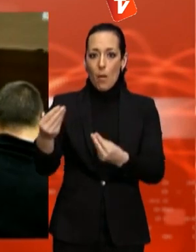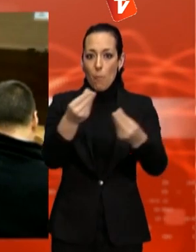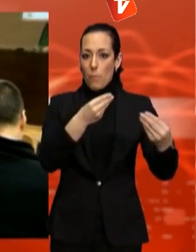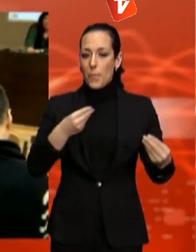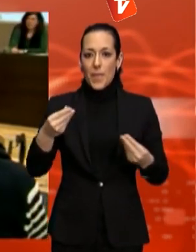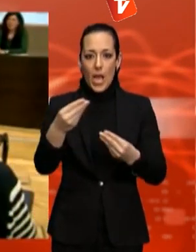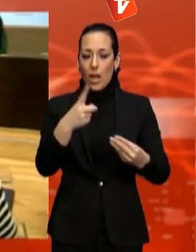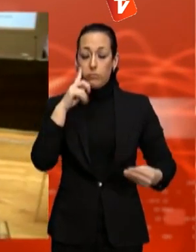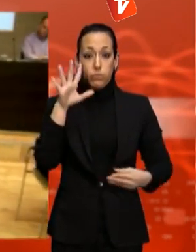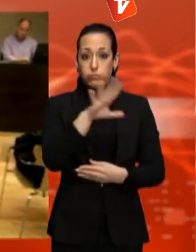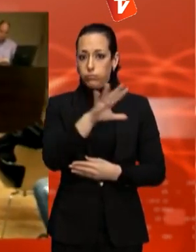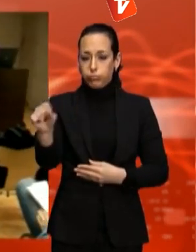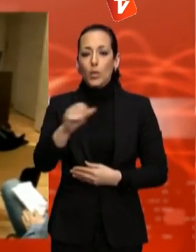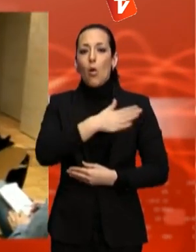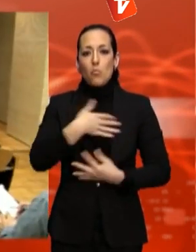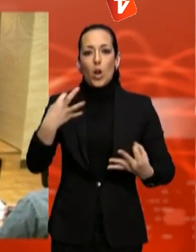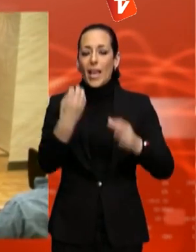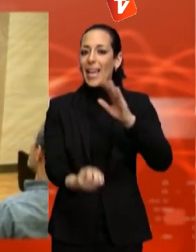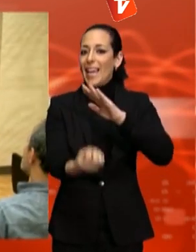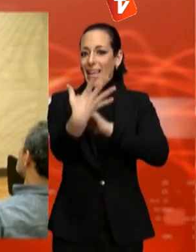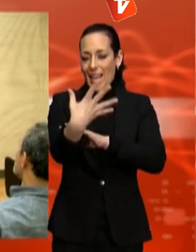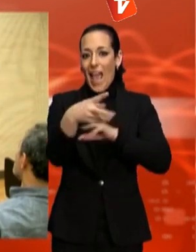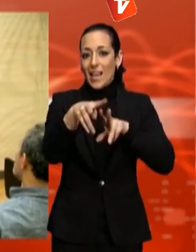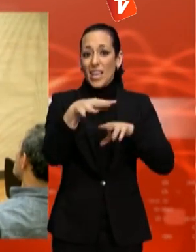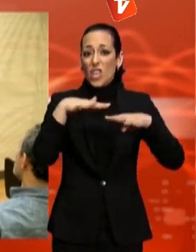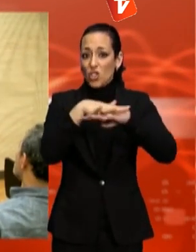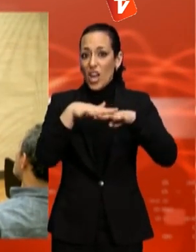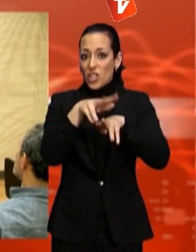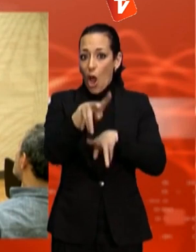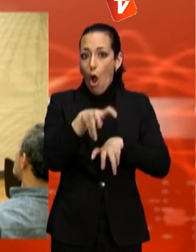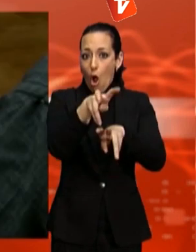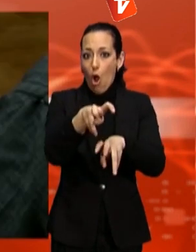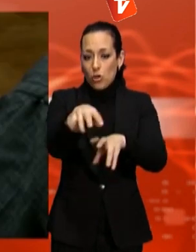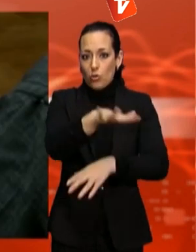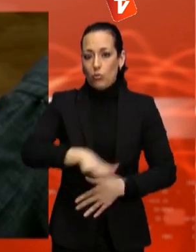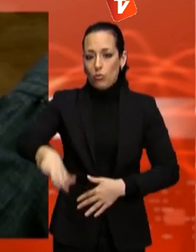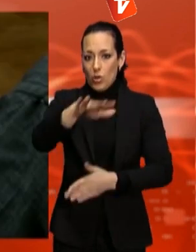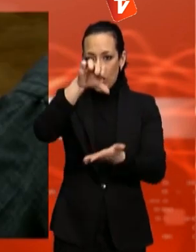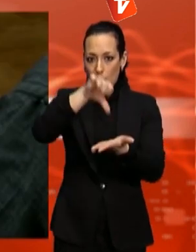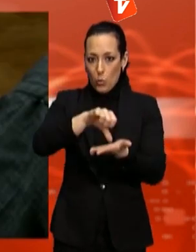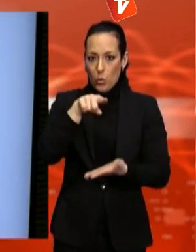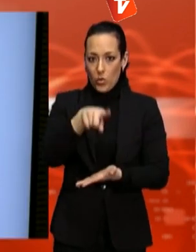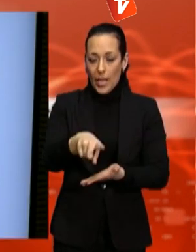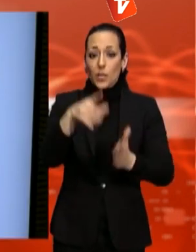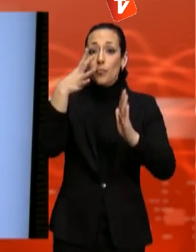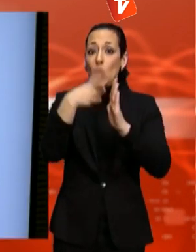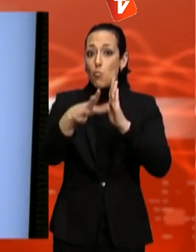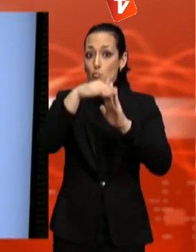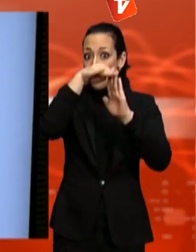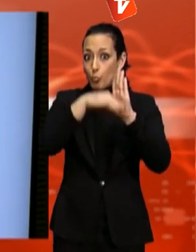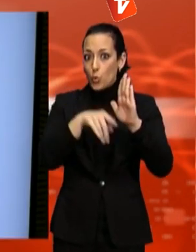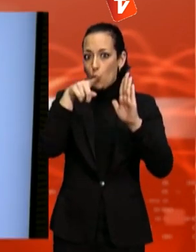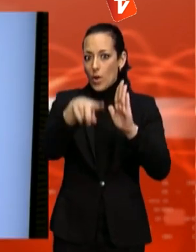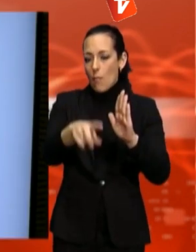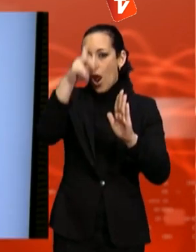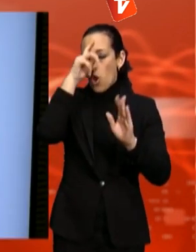'una xarxa ciutadana d'horts per a l'autoconsum situats en la trama urbana. És el programa Horts Urbans de Terrassa que